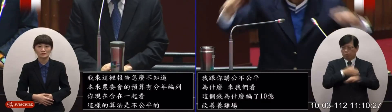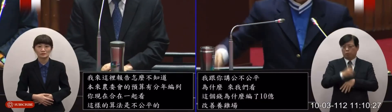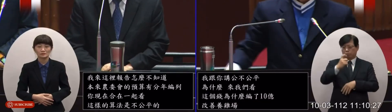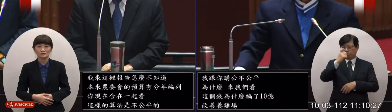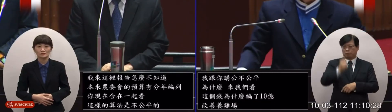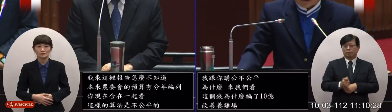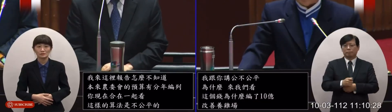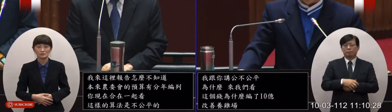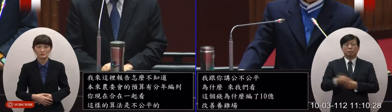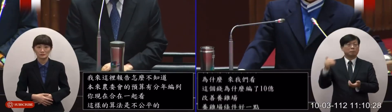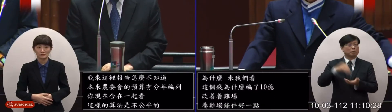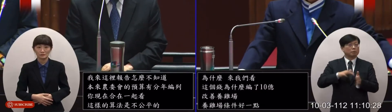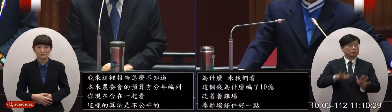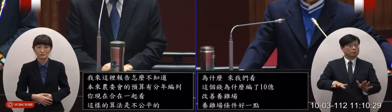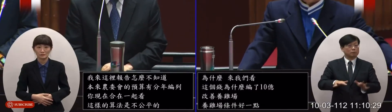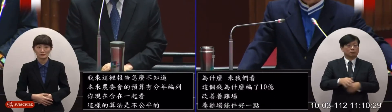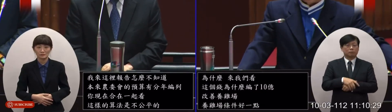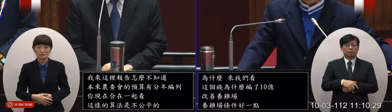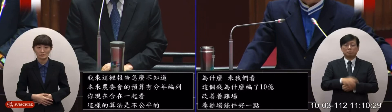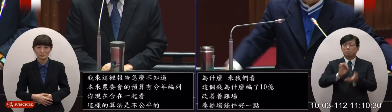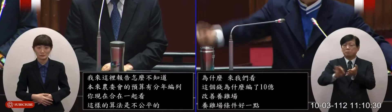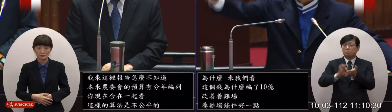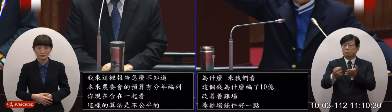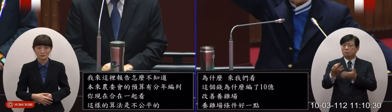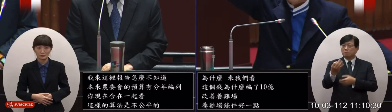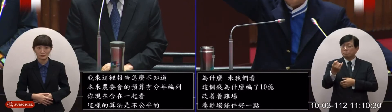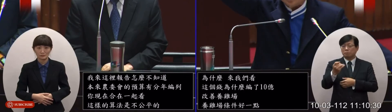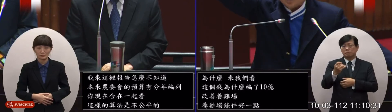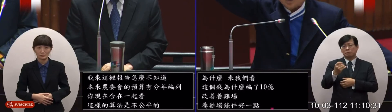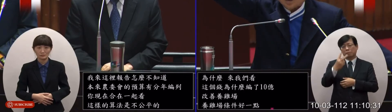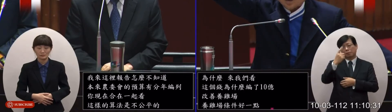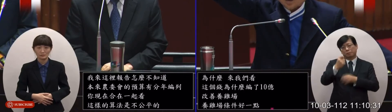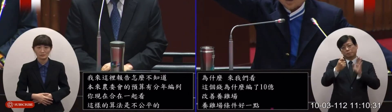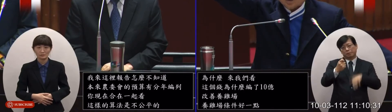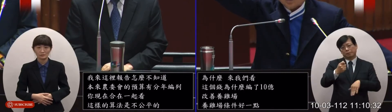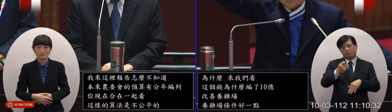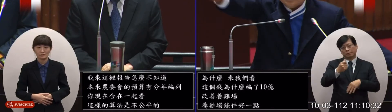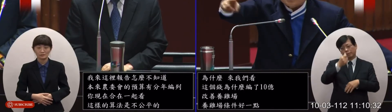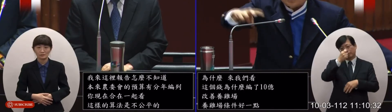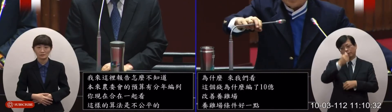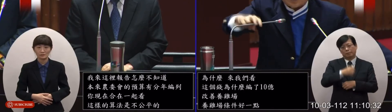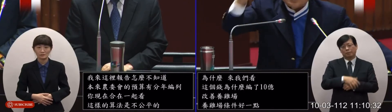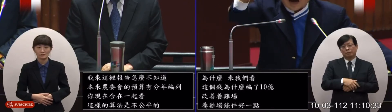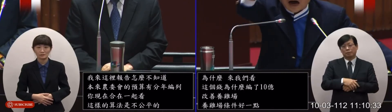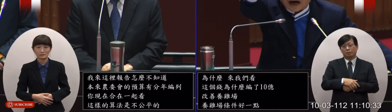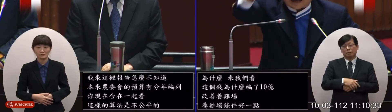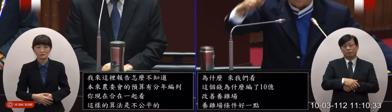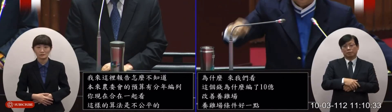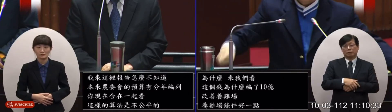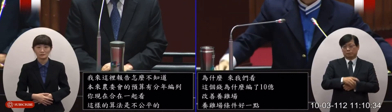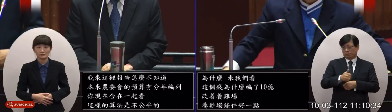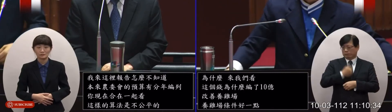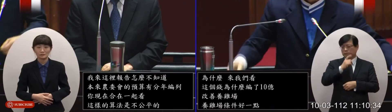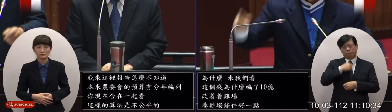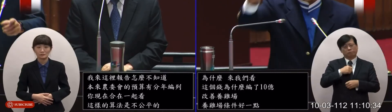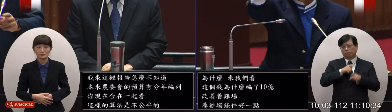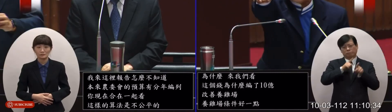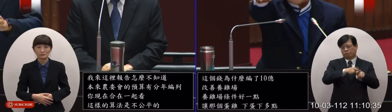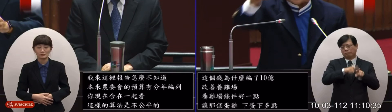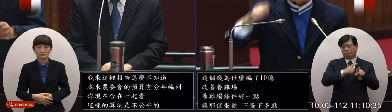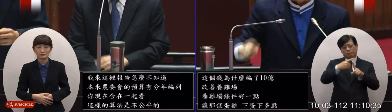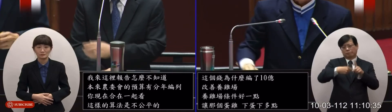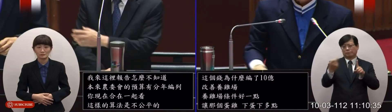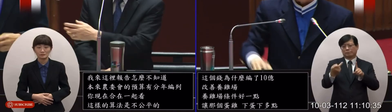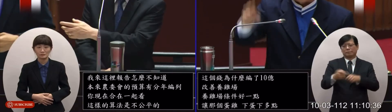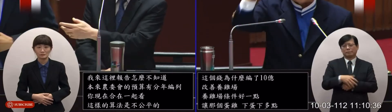億到現在咧執行多少不到2億你們執行很差啊這個根本